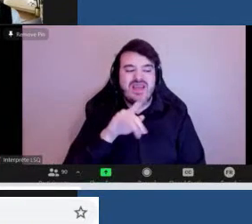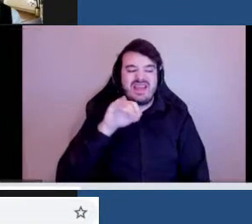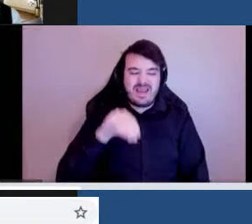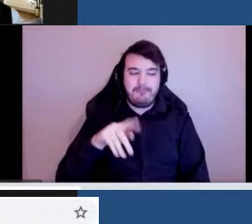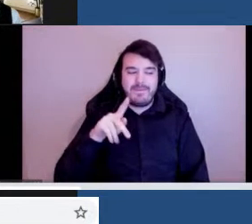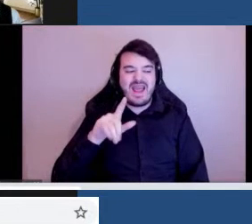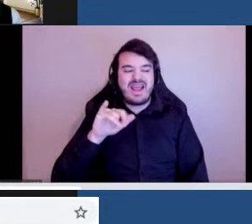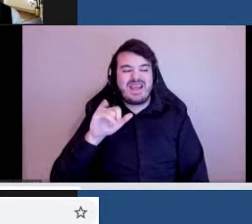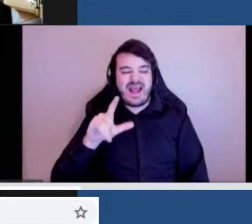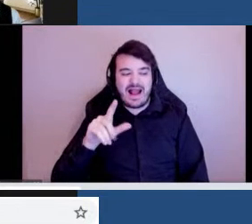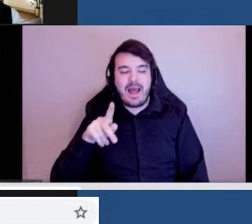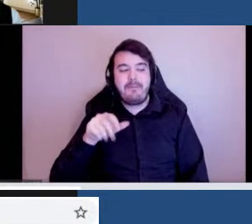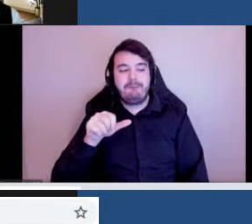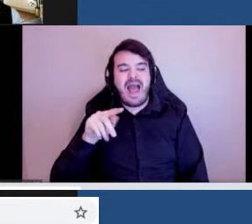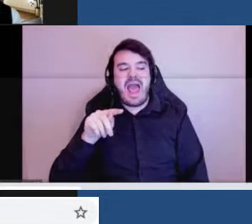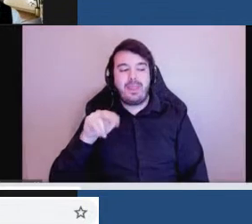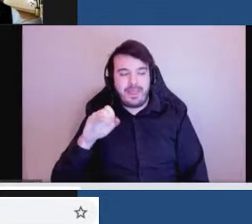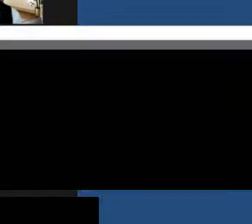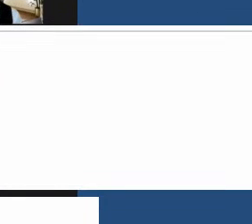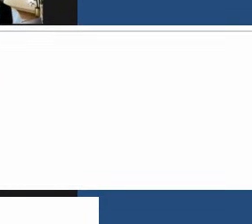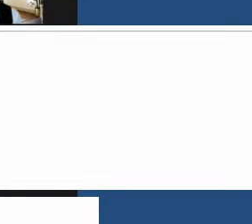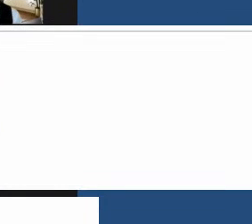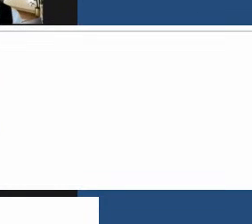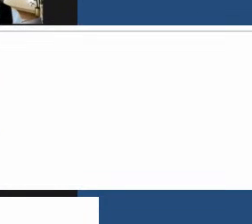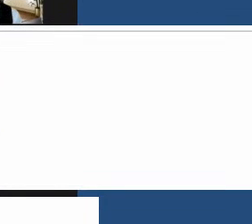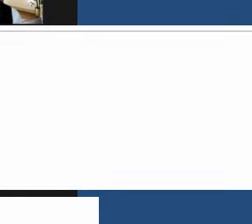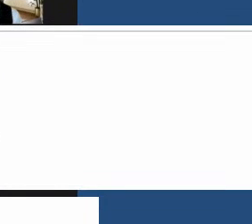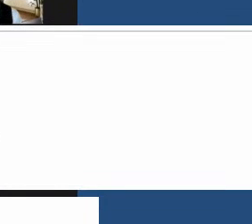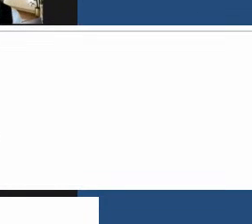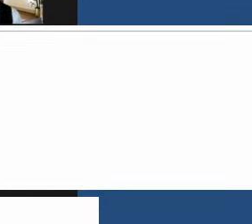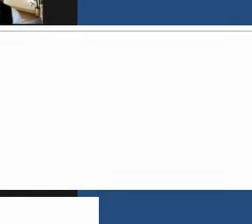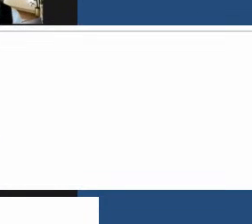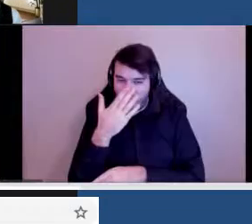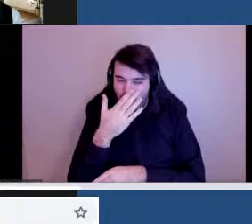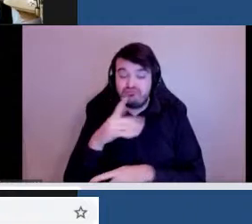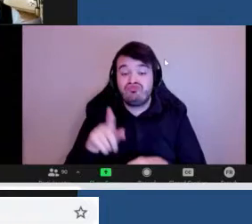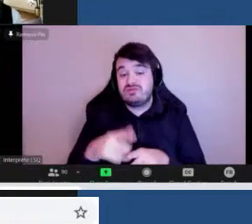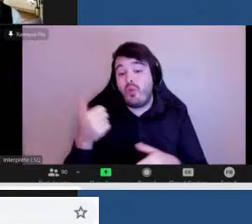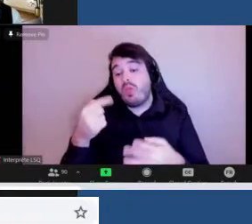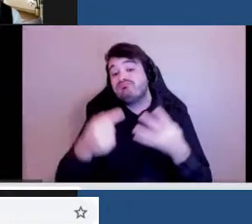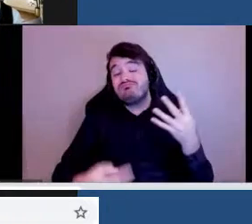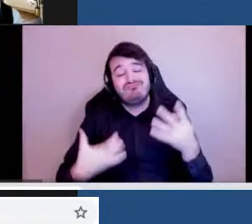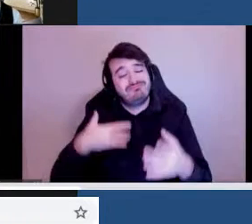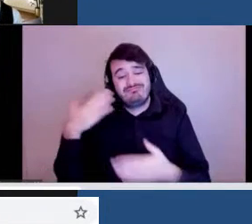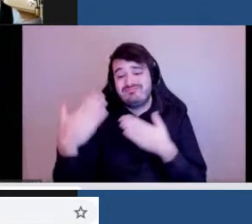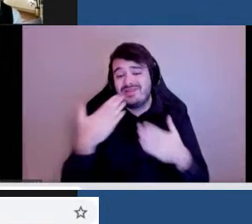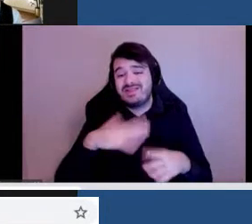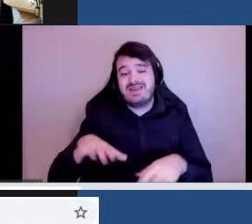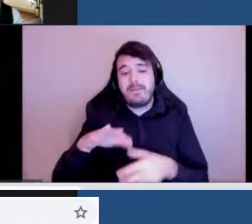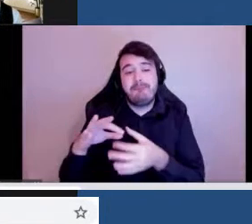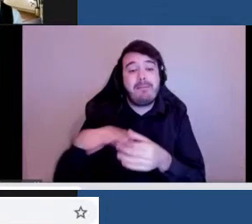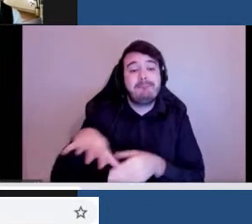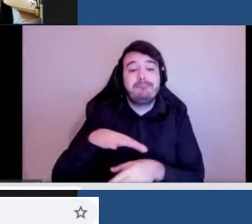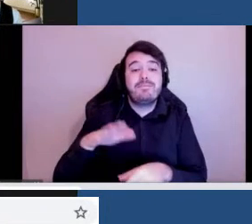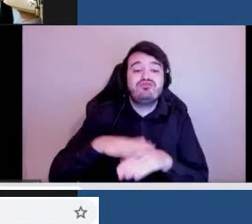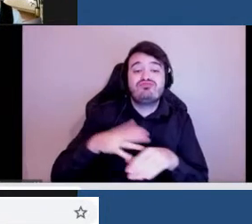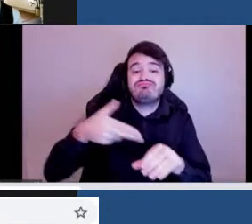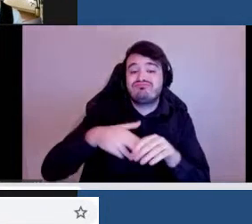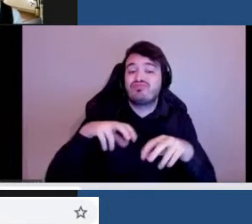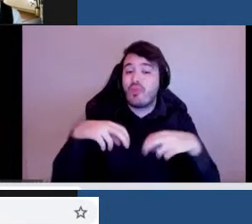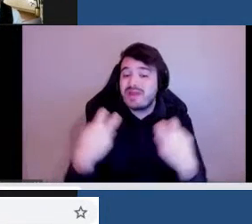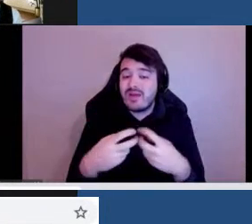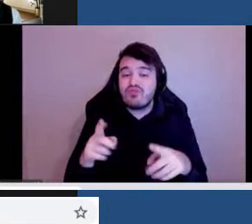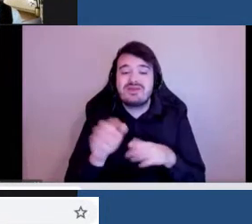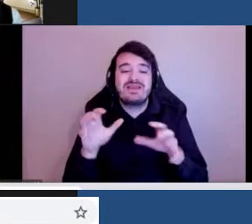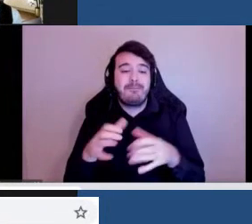les autres membres du conseil et de l'équipe de leadership ainsi que du conseil